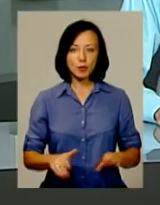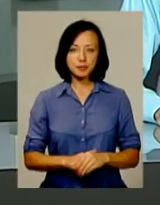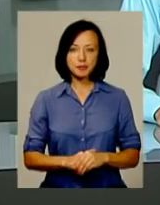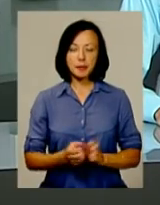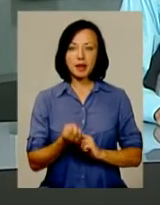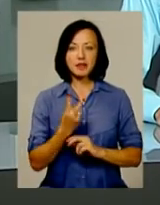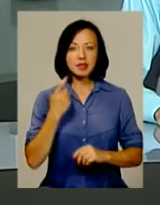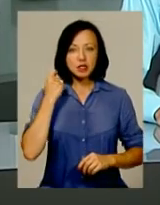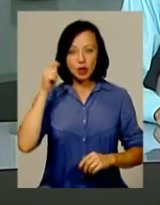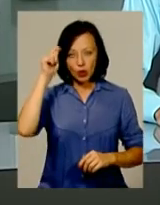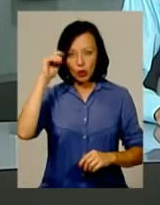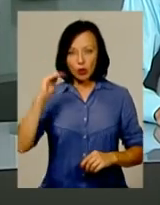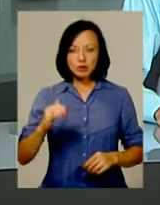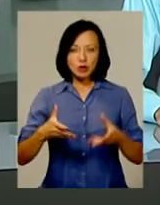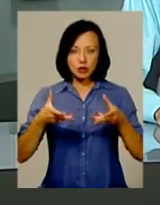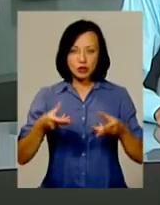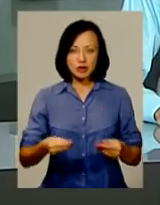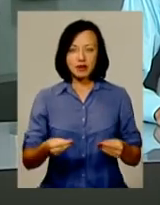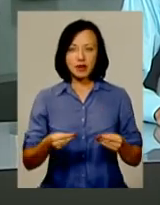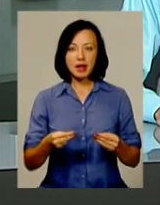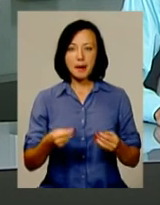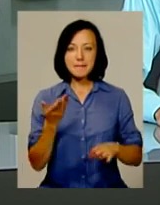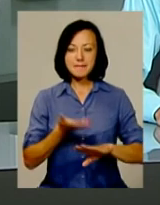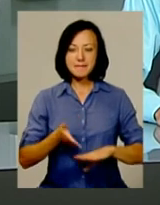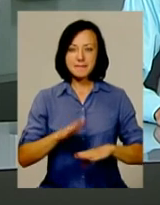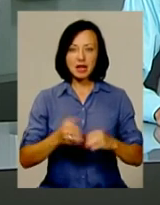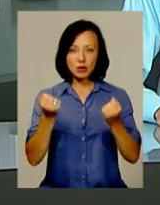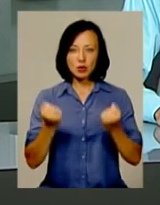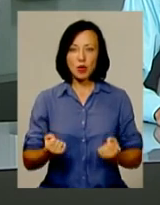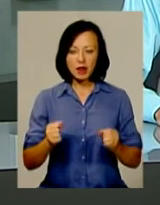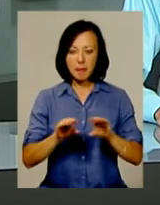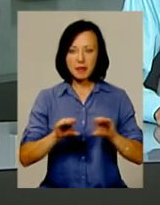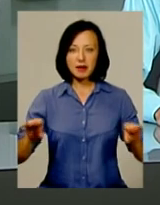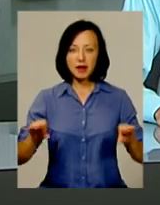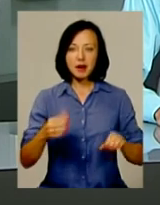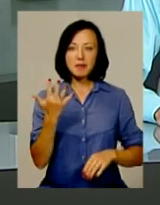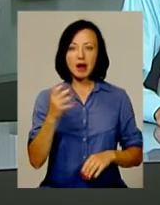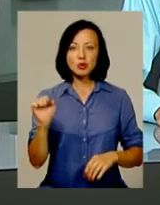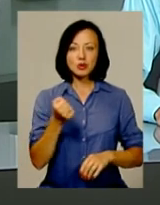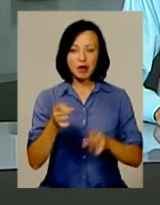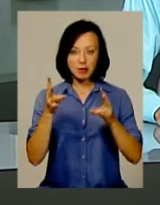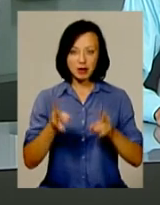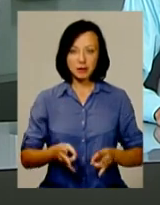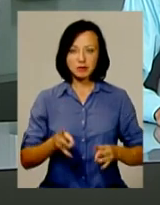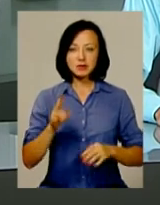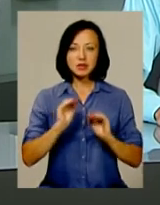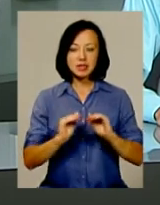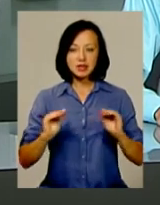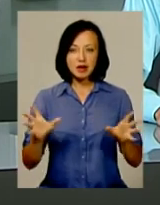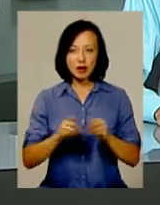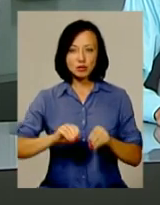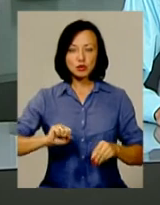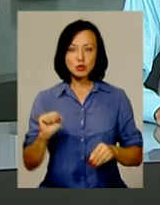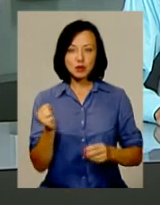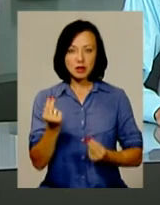12-річного хлопчика розчавила бетонна плита. Несчасний випадок стався 5 серпня у Хмельницькому. Школяр грався з друзями